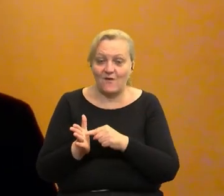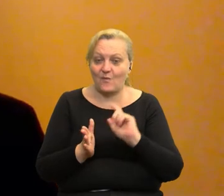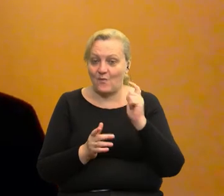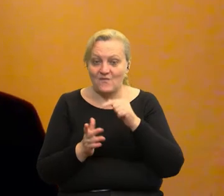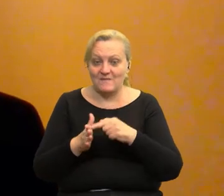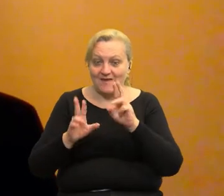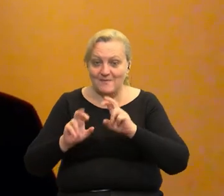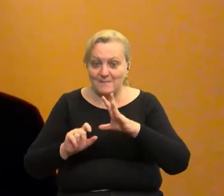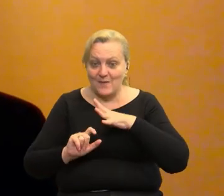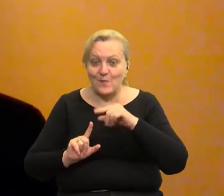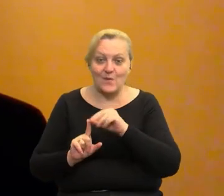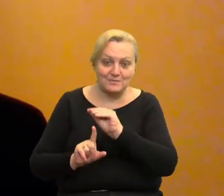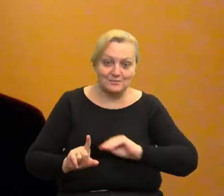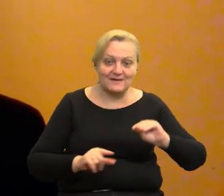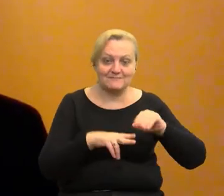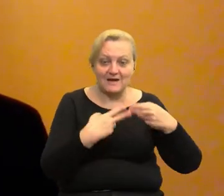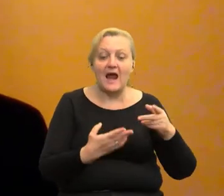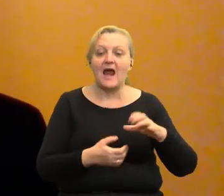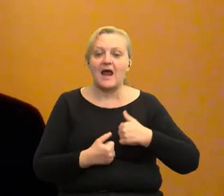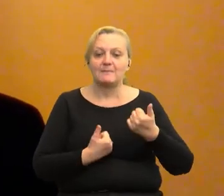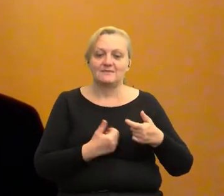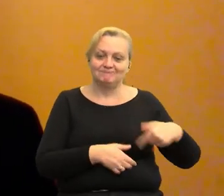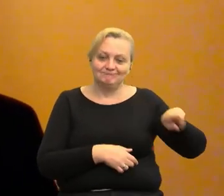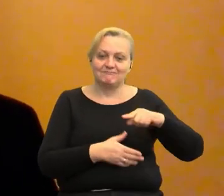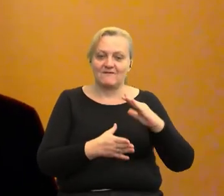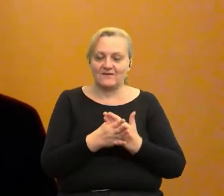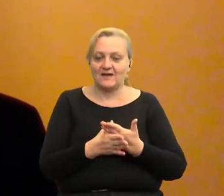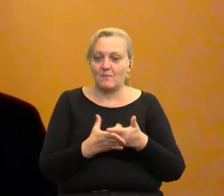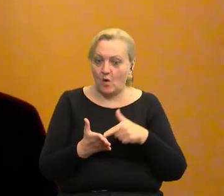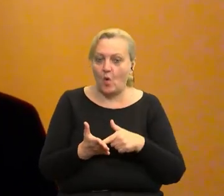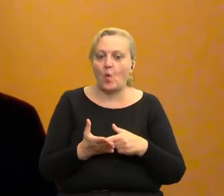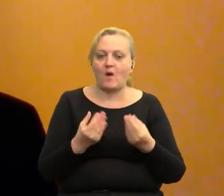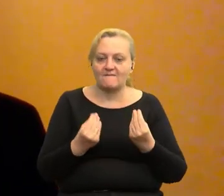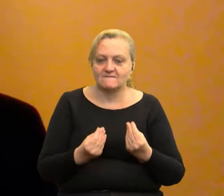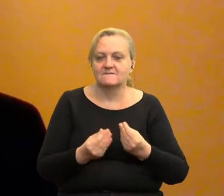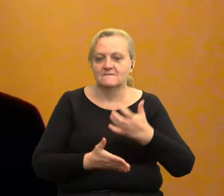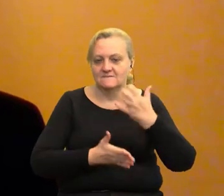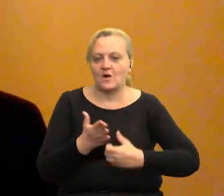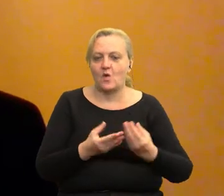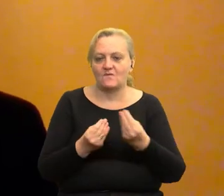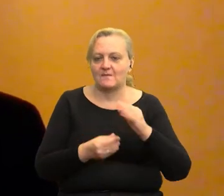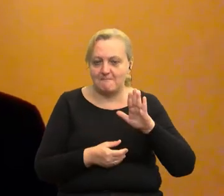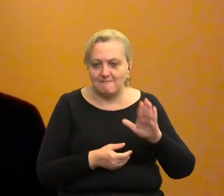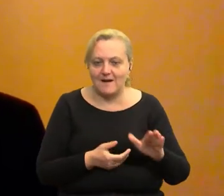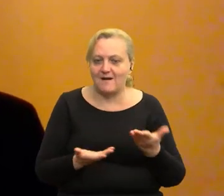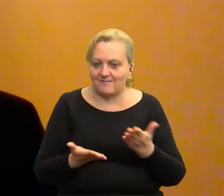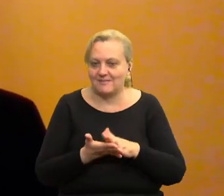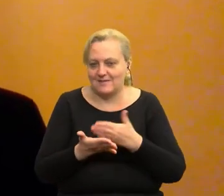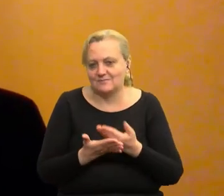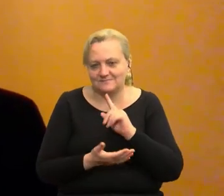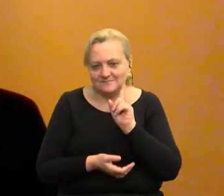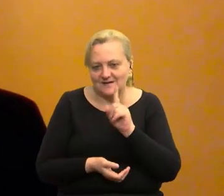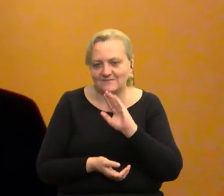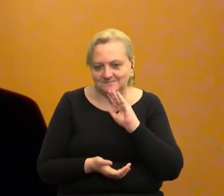firmie, tak aby ta firma mogła z tych danych wyciągnąć korzyści finansowe, powiedzmy sobie szczerze.